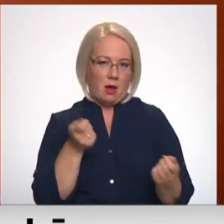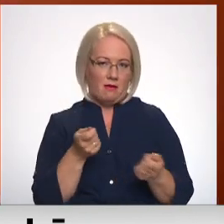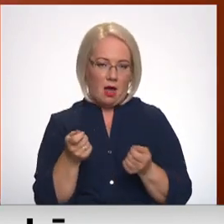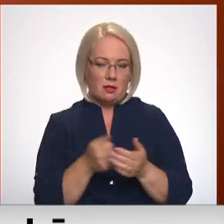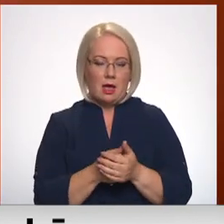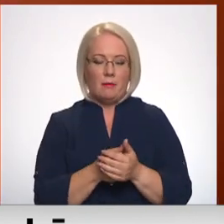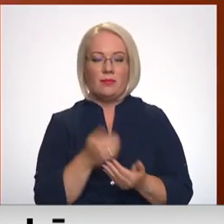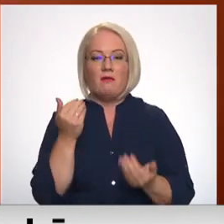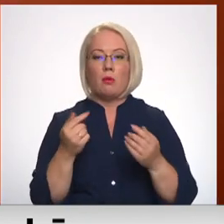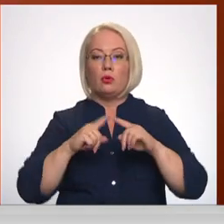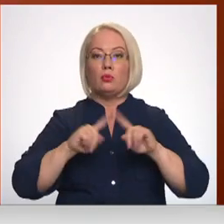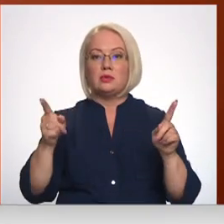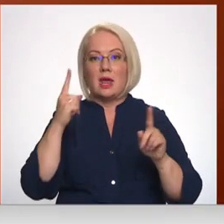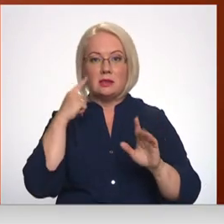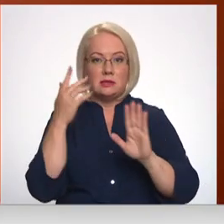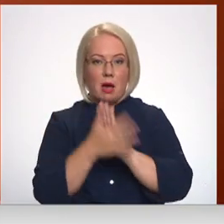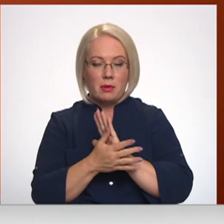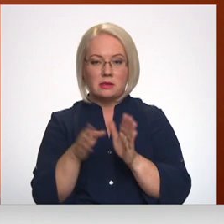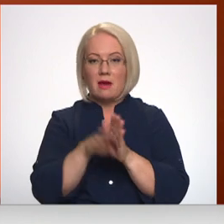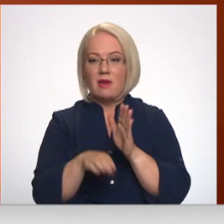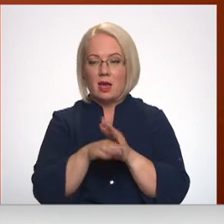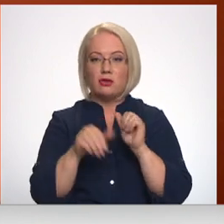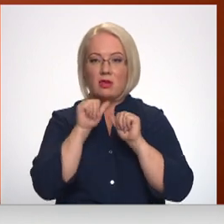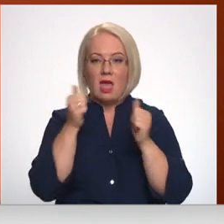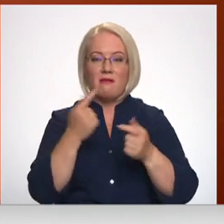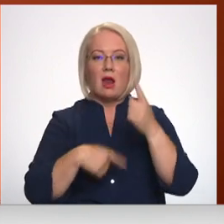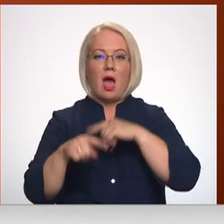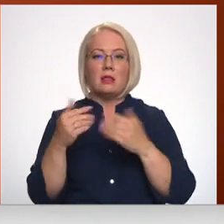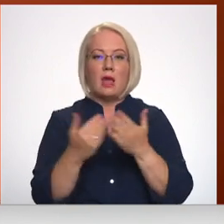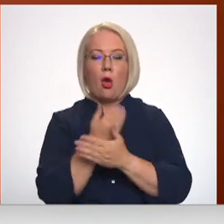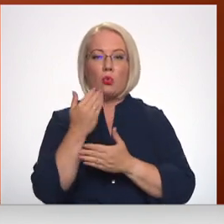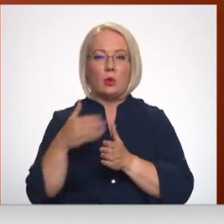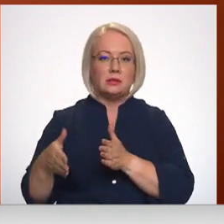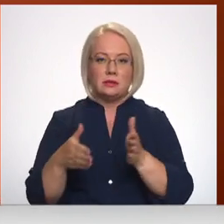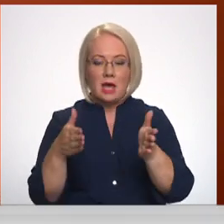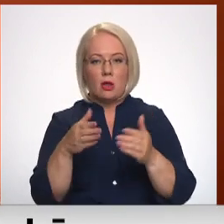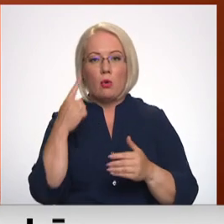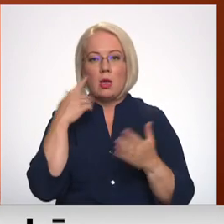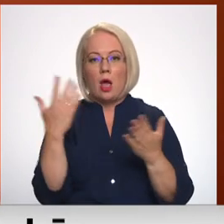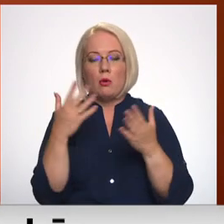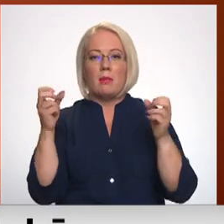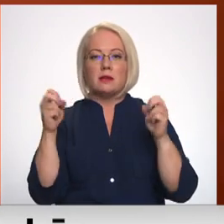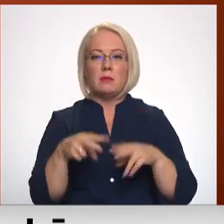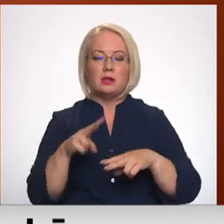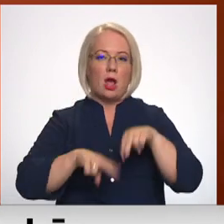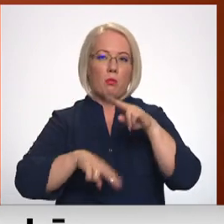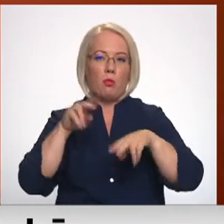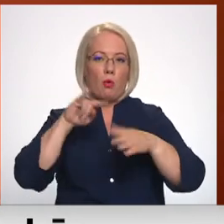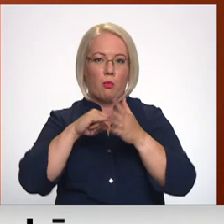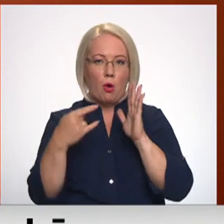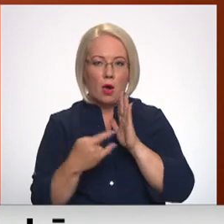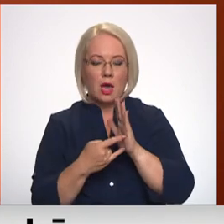arī uzreiz saprastu, ka vienkārši nevar pat jāno ceļa seguma, tad tomēr jādomā par speciālu būvprojektu,